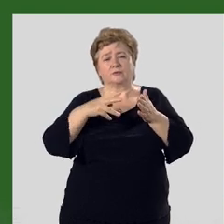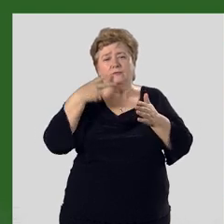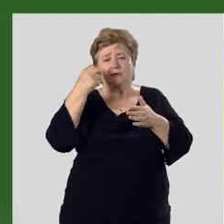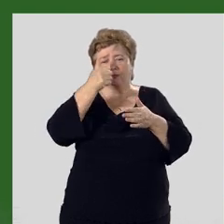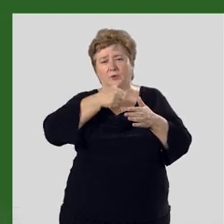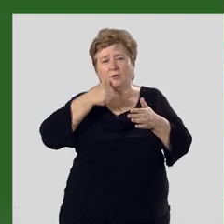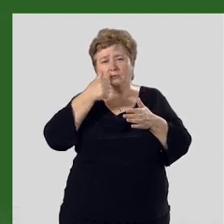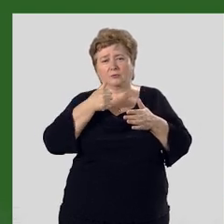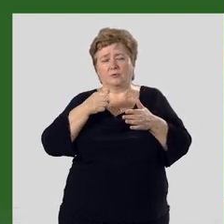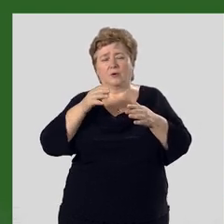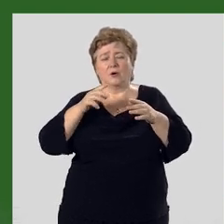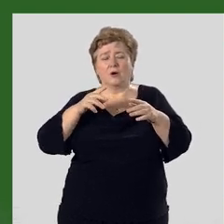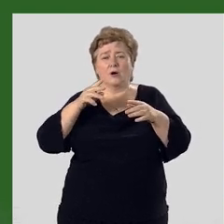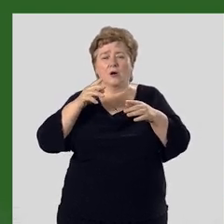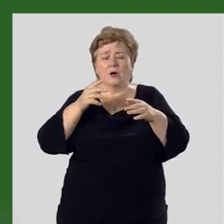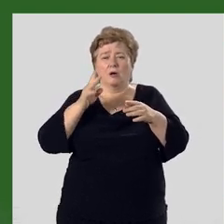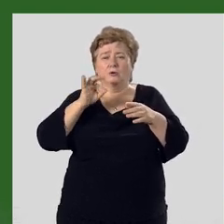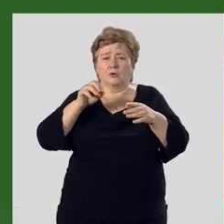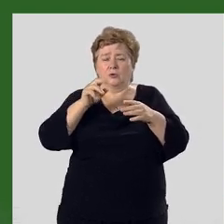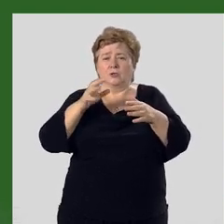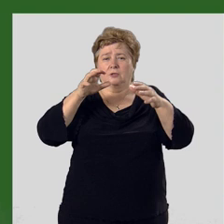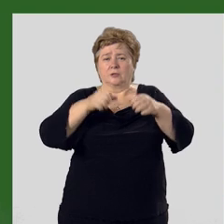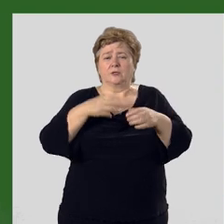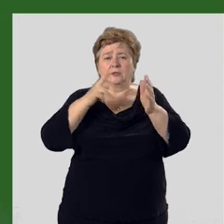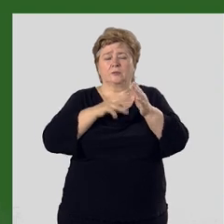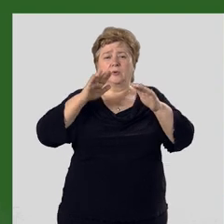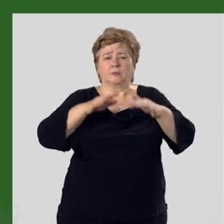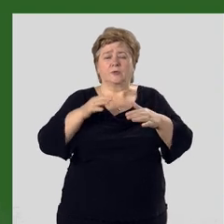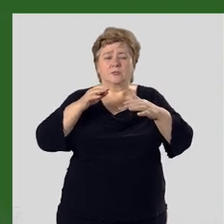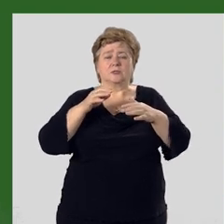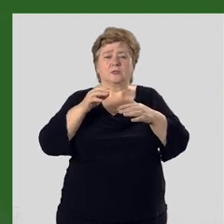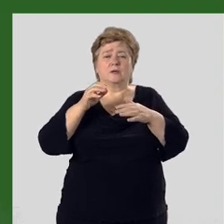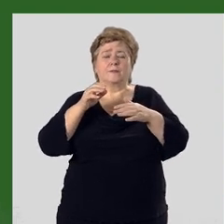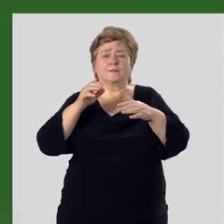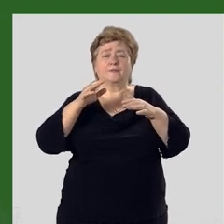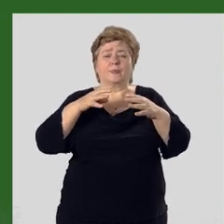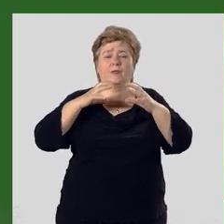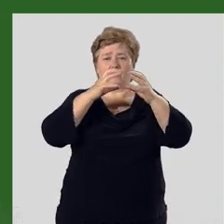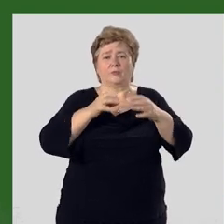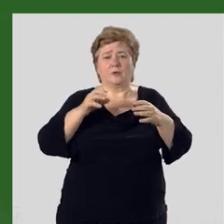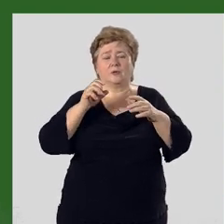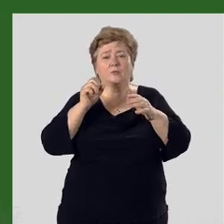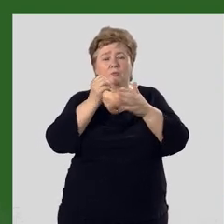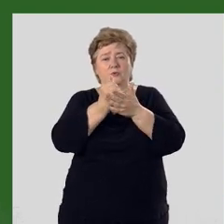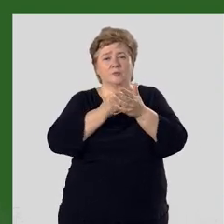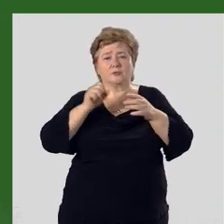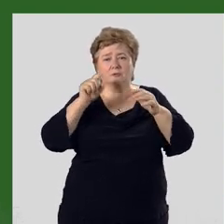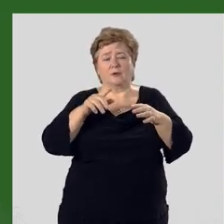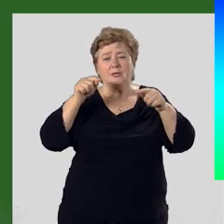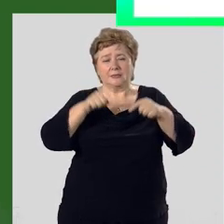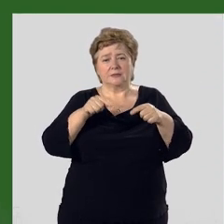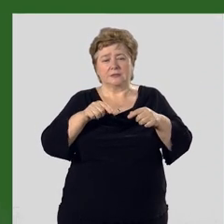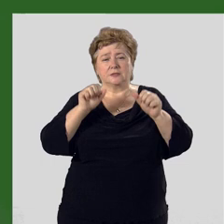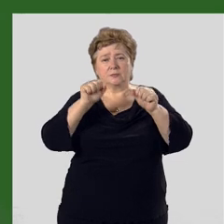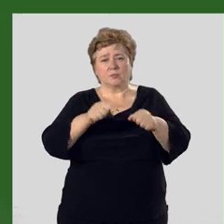году. Рудник занимает седьмое место в мире по запасам золота. Здесь вместе с